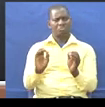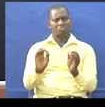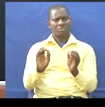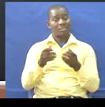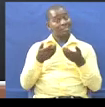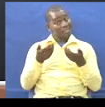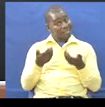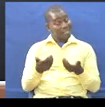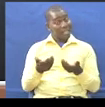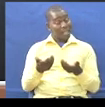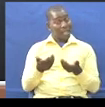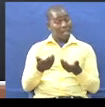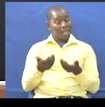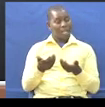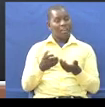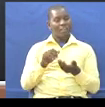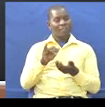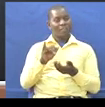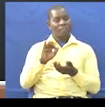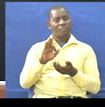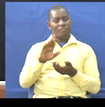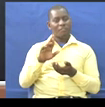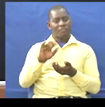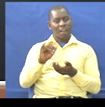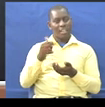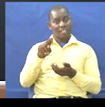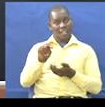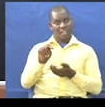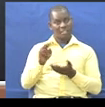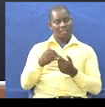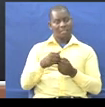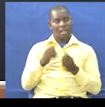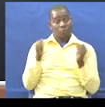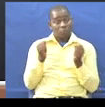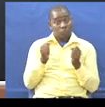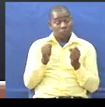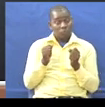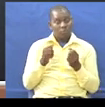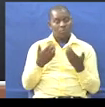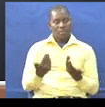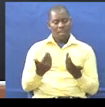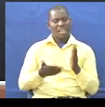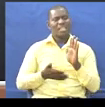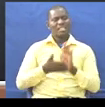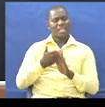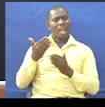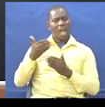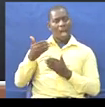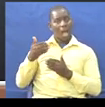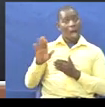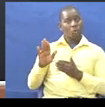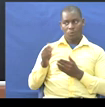Thought She Would Be Frightened She Was Excited Instead She Started Out Of The